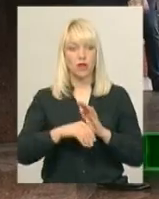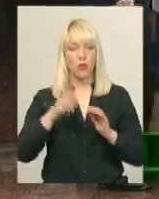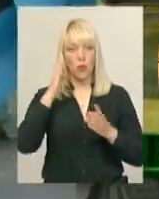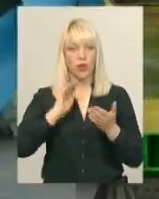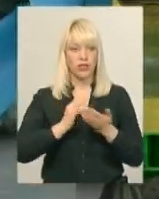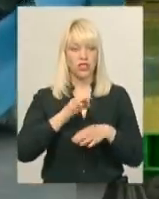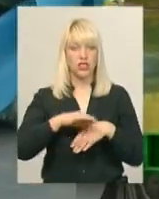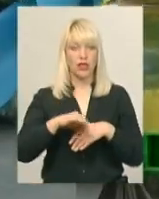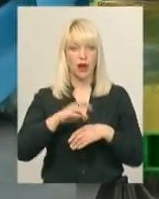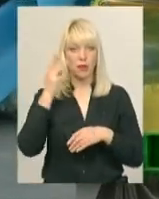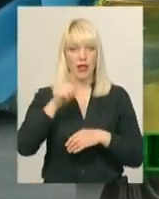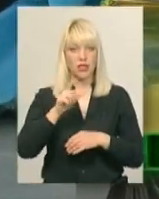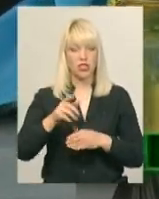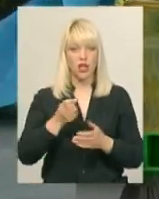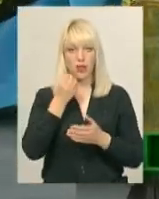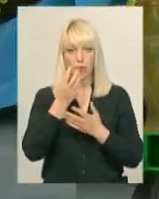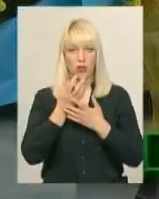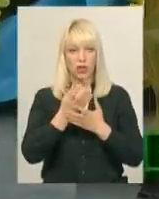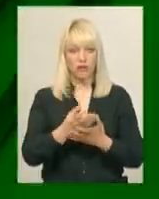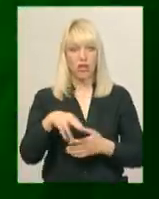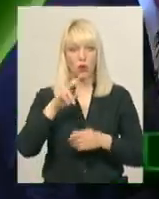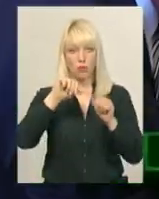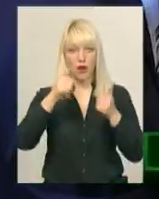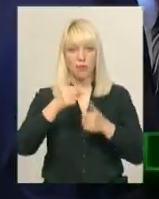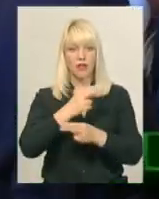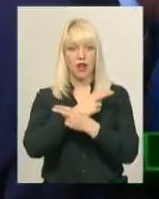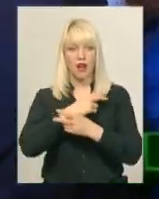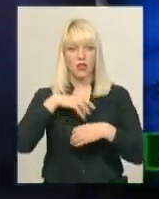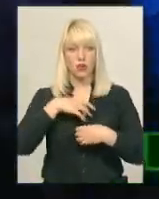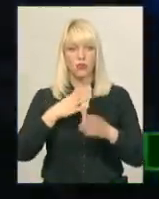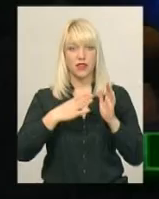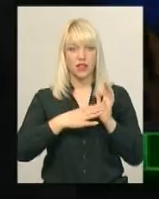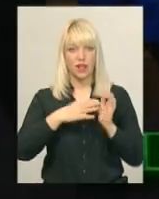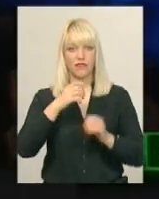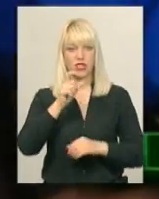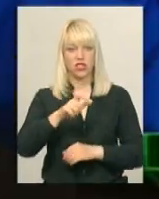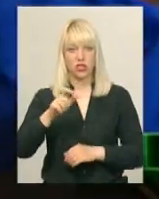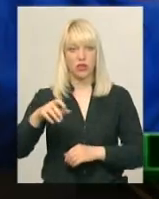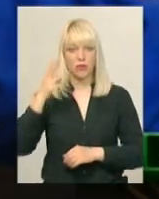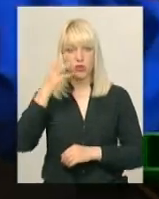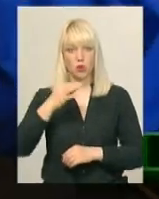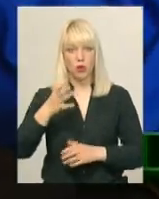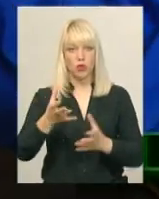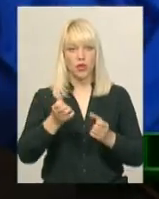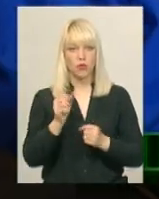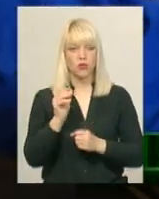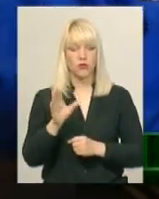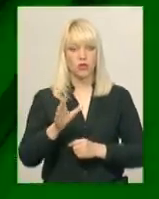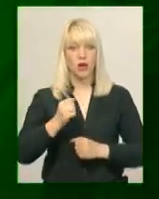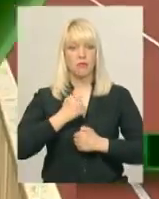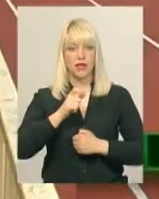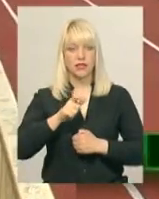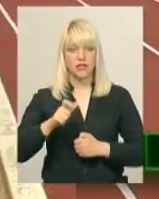репресій хмельничани поклали квіти до ангела Скорботи. Дев'ять жителів області отримали посвідчення бійців-добровольців АТО.